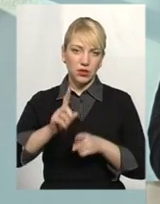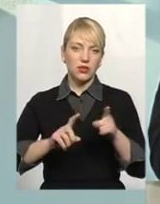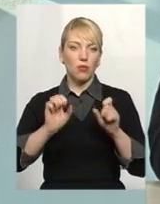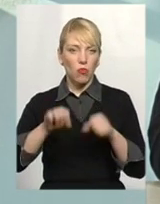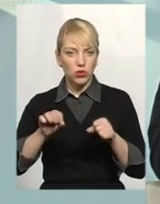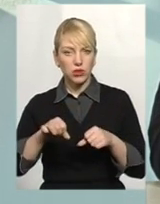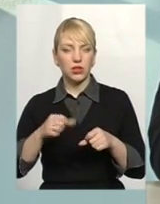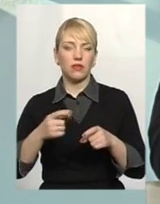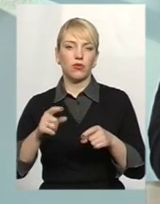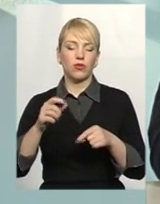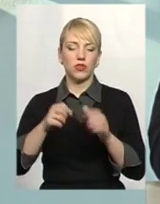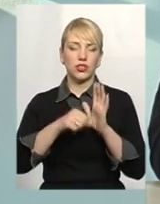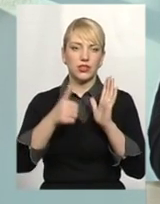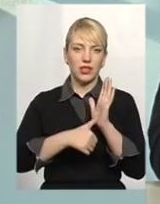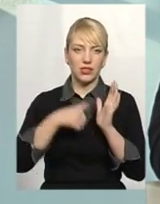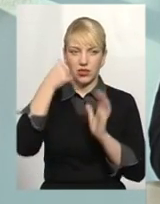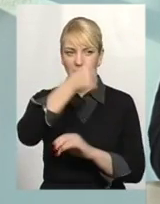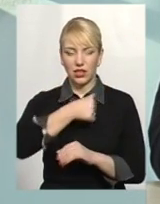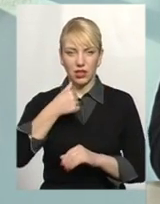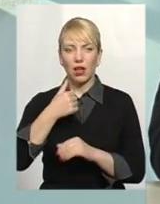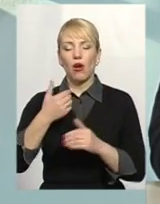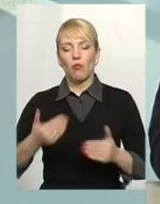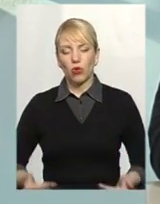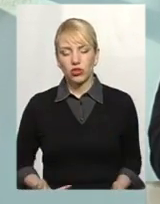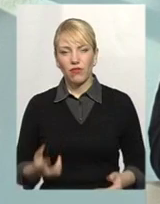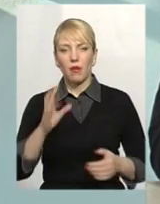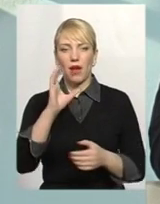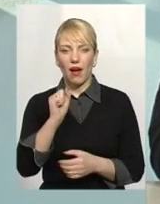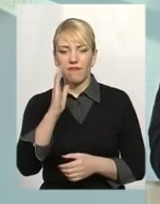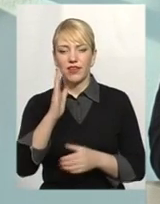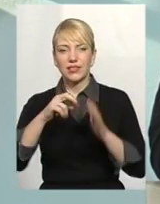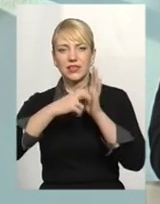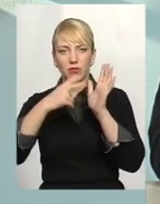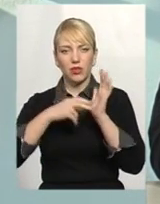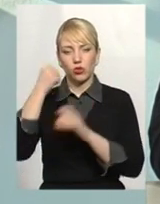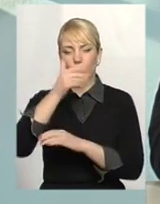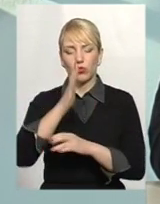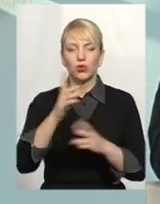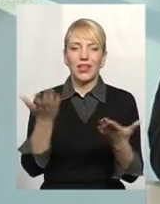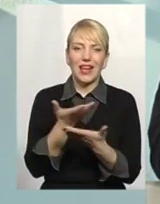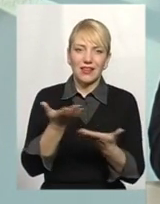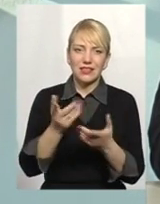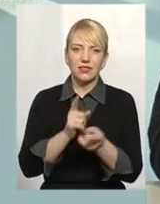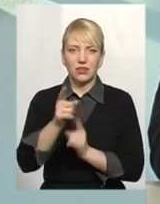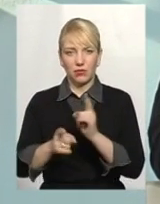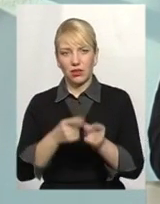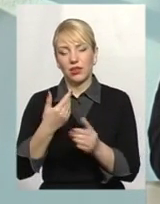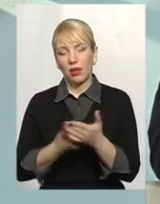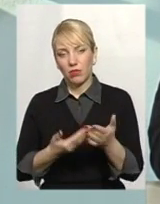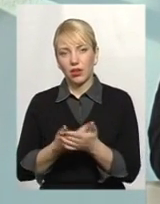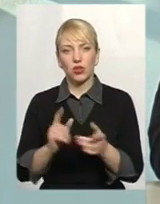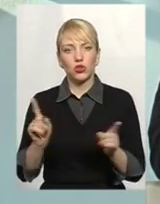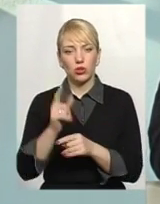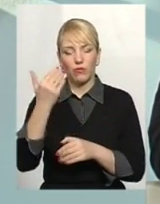скажімо так, можливо, в 2016 рік ми проживемо, в 2017-му будуть якісь певні зміни. Для прикладу, щоб